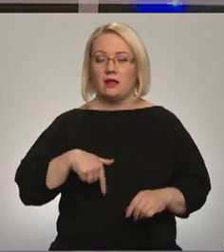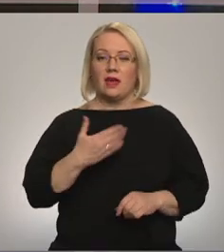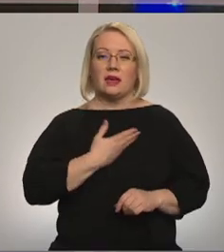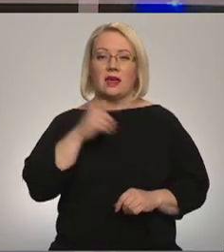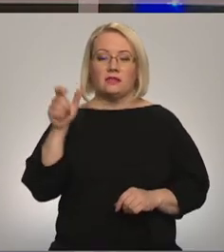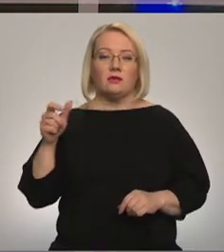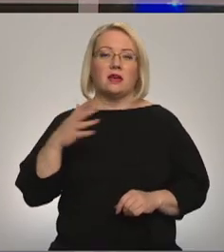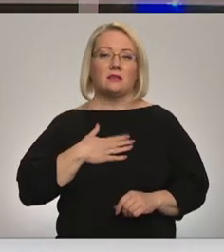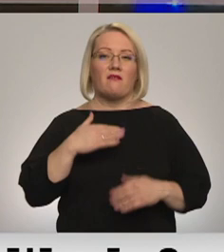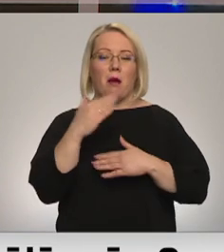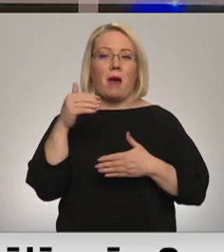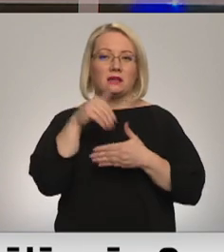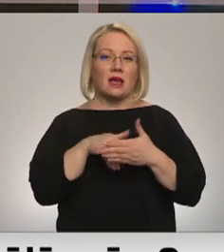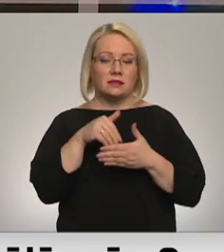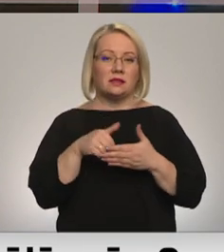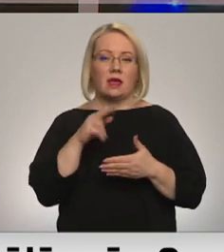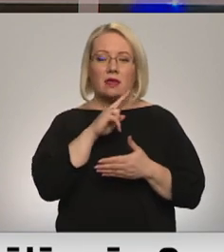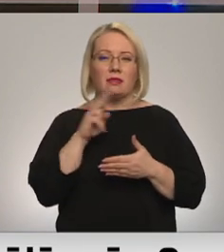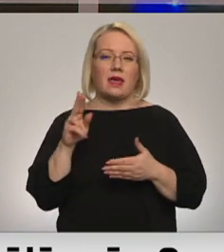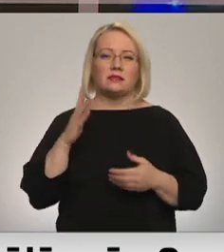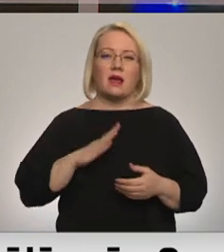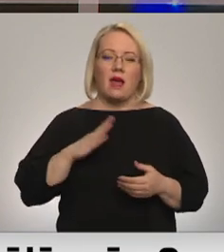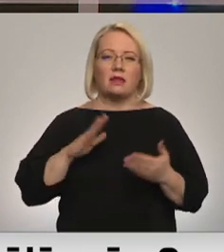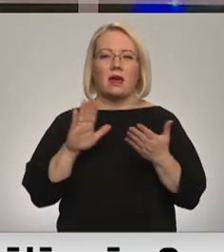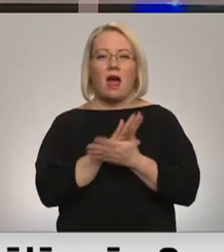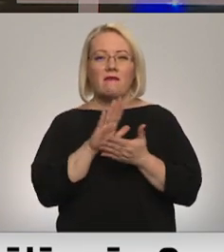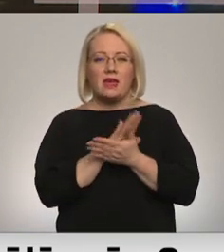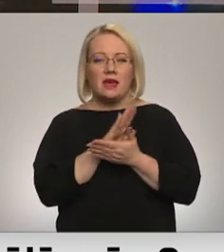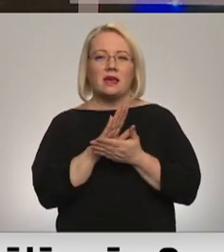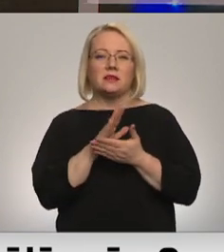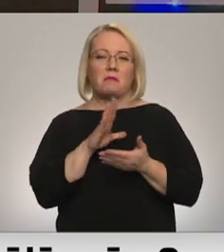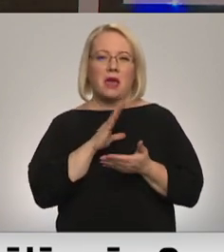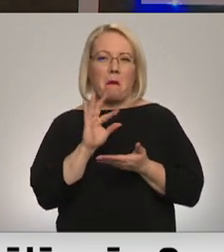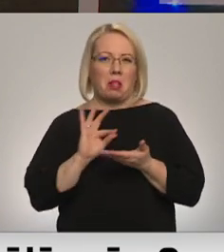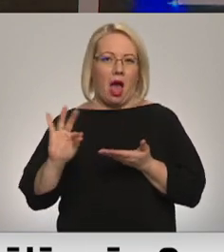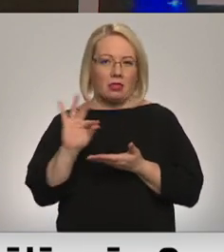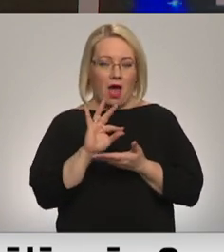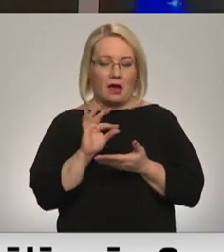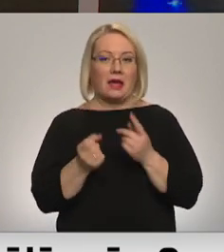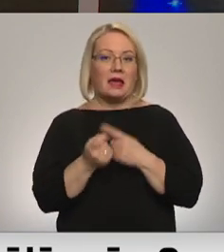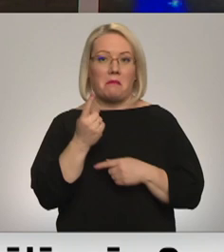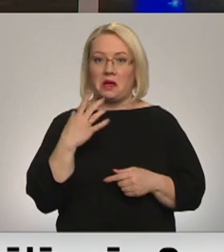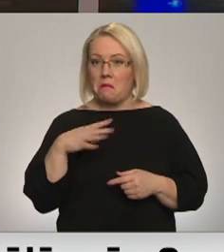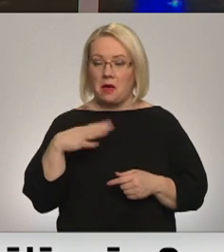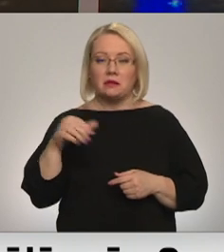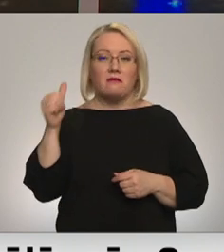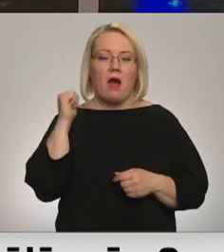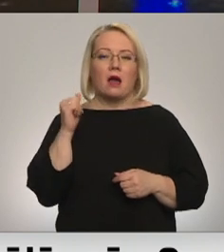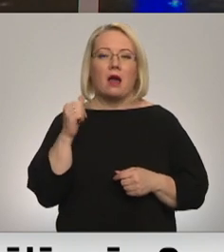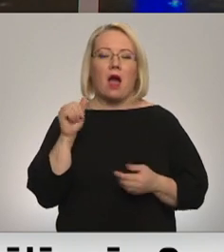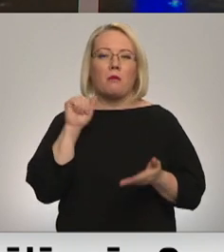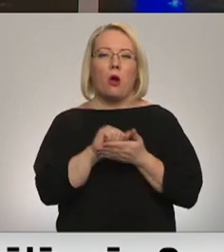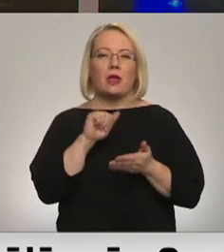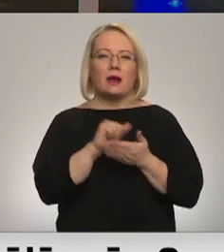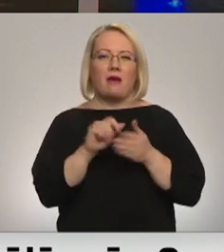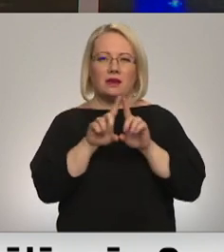paskastītēs nesagaidīja abunāto vietējo avīzi vai saņēma to plānāku nekā ierasts. Tam par iemeslu vakardienas Ugunsgrēks poligrāfijas grupas